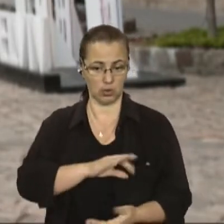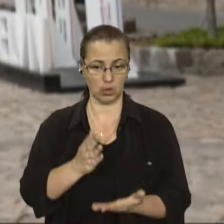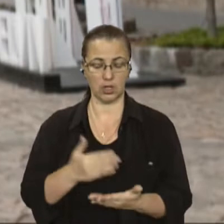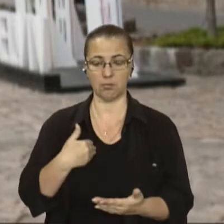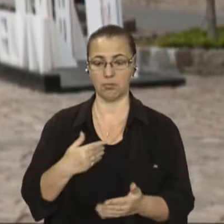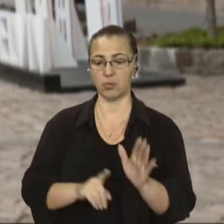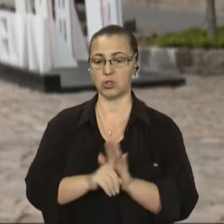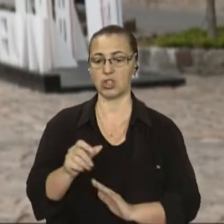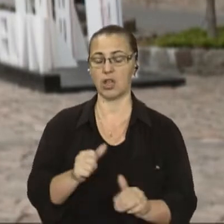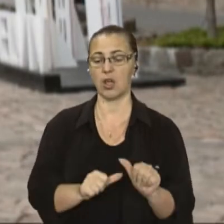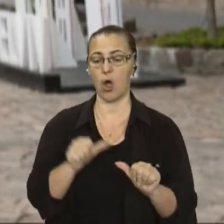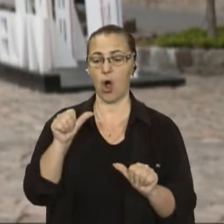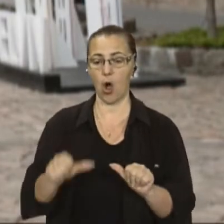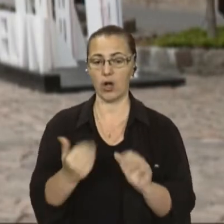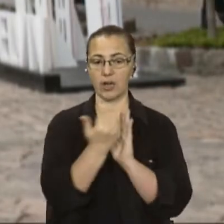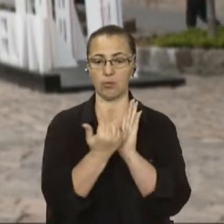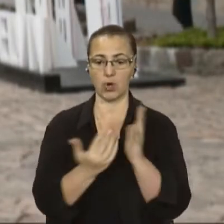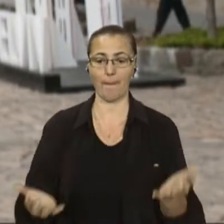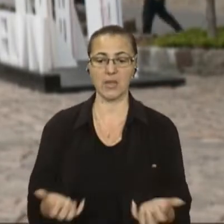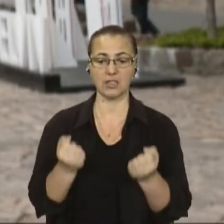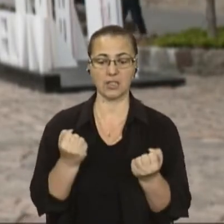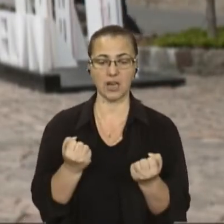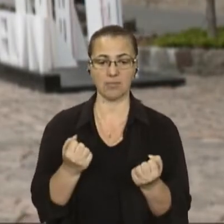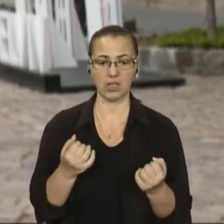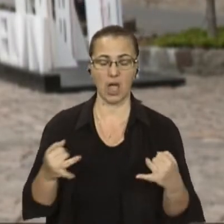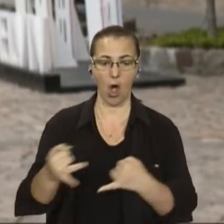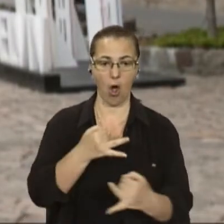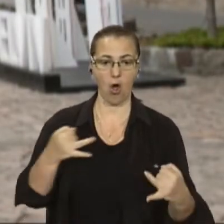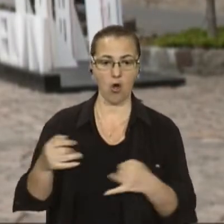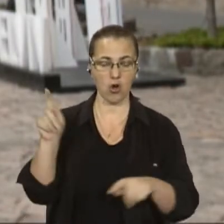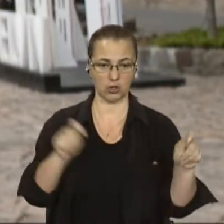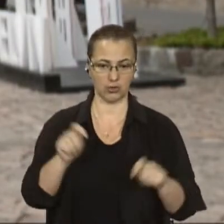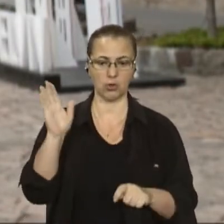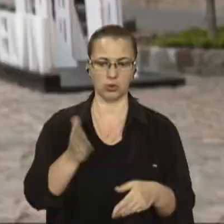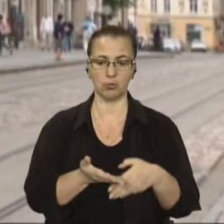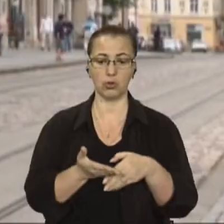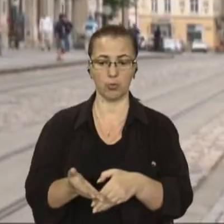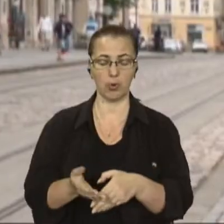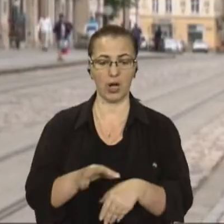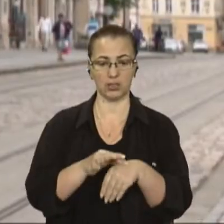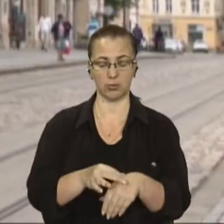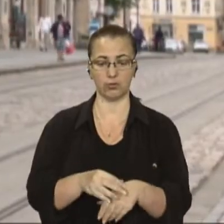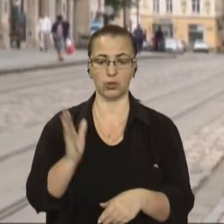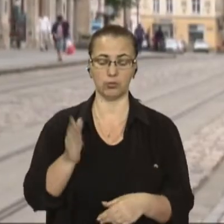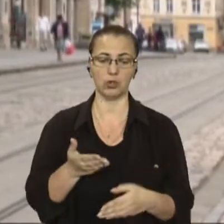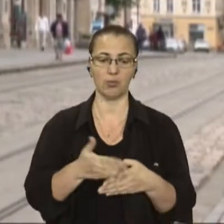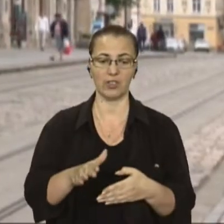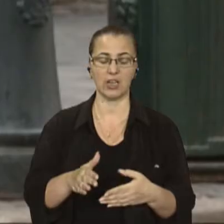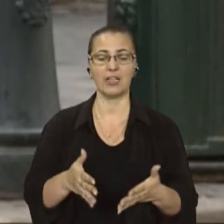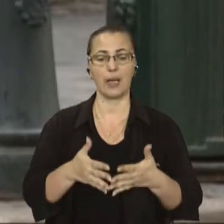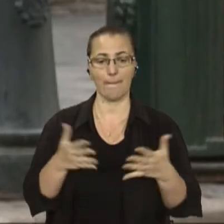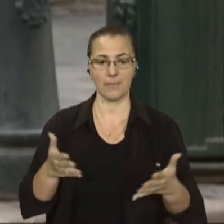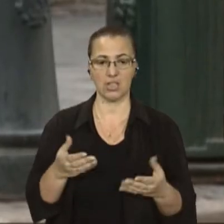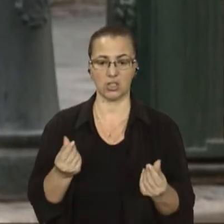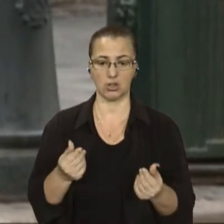програму підтримки конференцій, де ми будемо стимулювати їх проводити у Львові, тому що це все рівно буде давати більше грошей для малого і